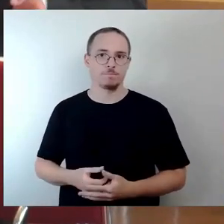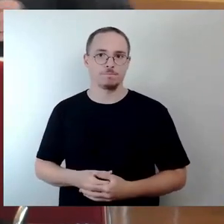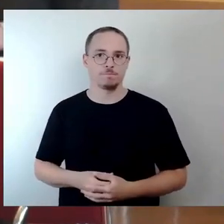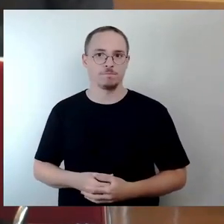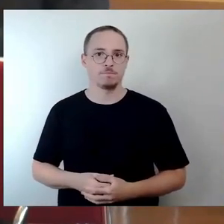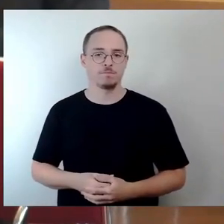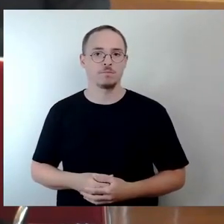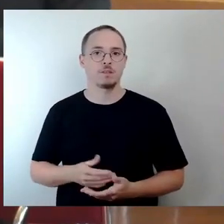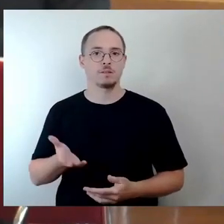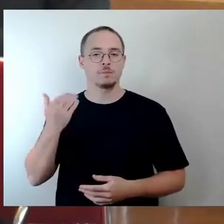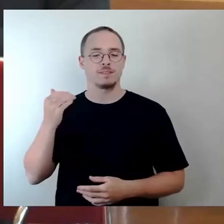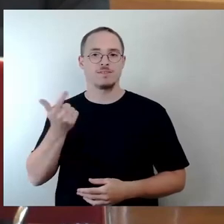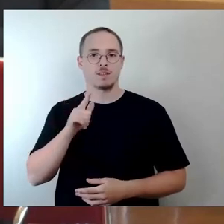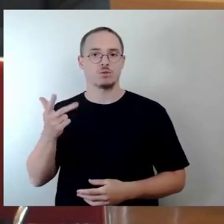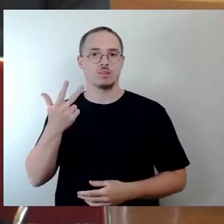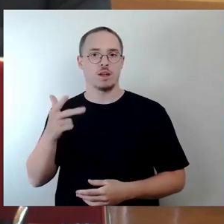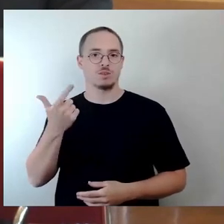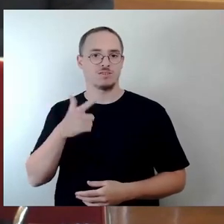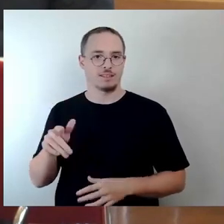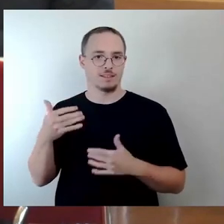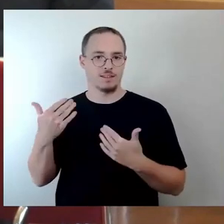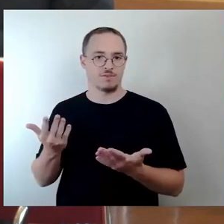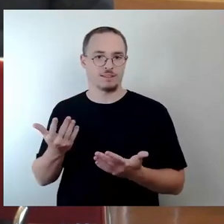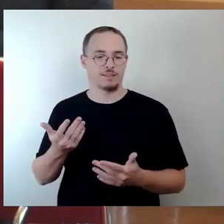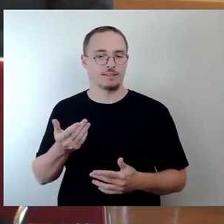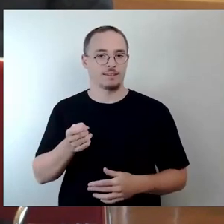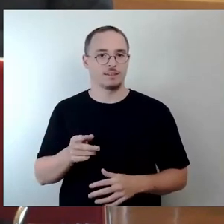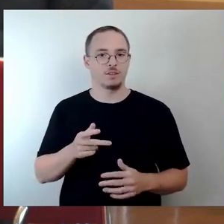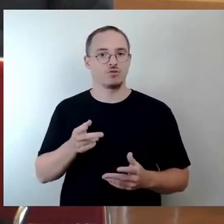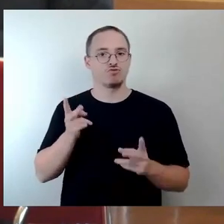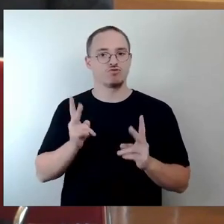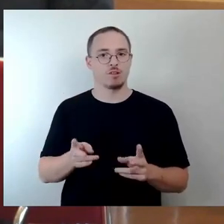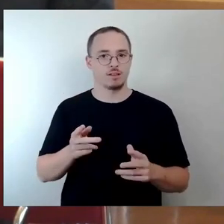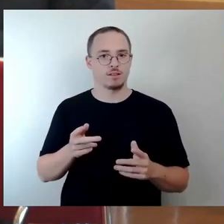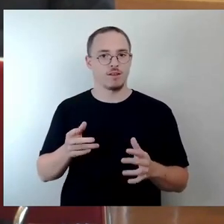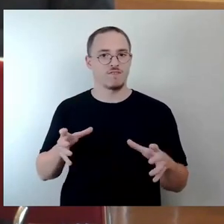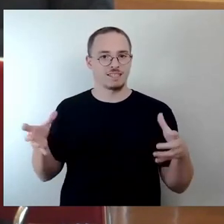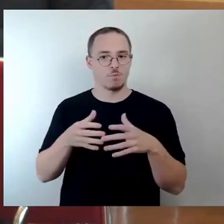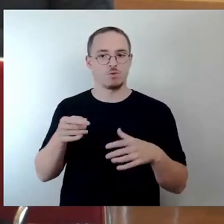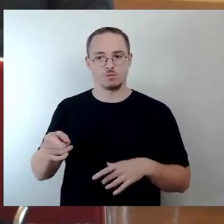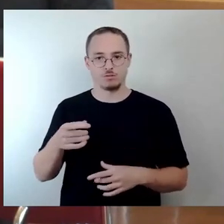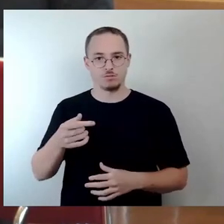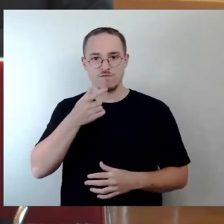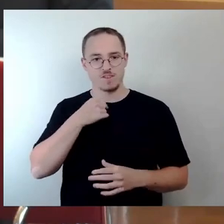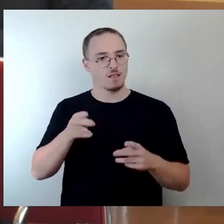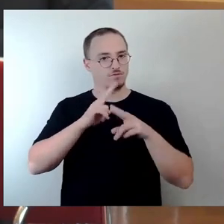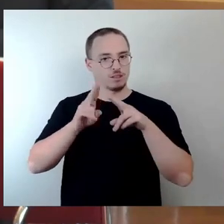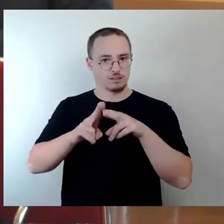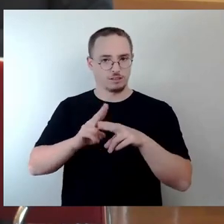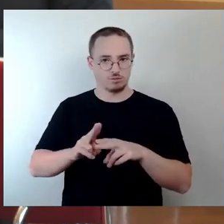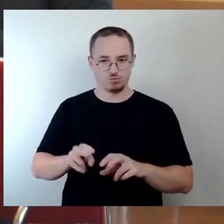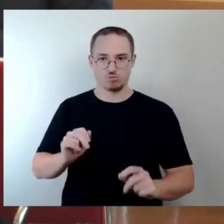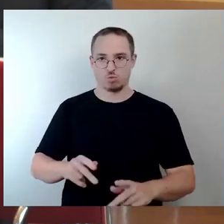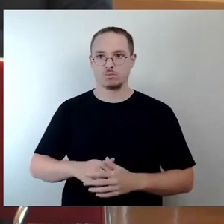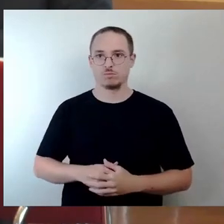die Sanierung in einer Bürgerversammlung vorgestellt. Die dort vorgestellten Pläne haben bei den Anwohnern deutliche